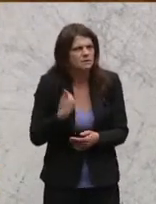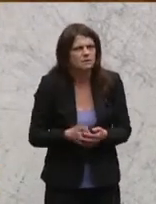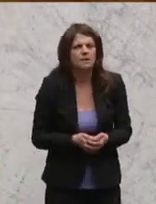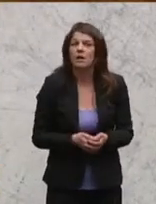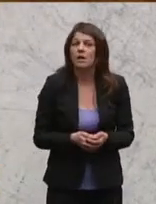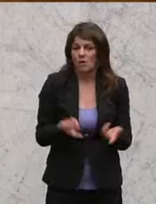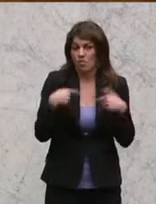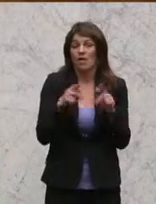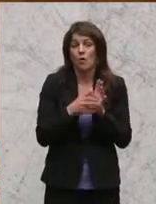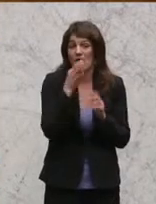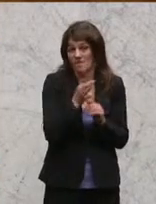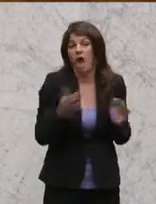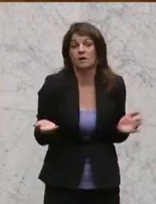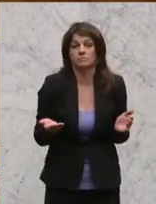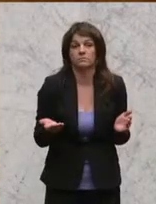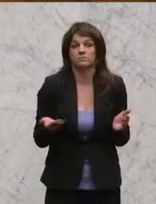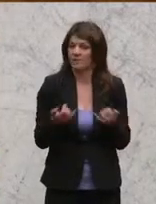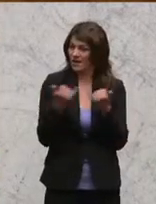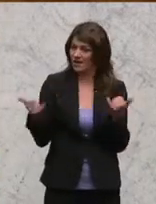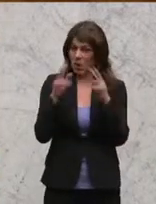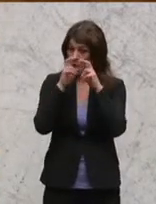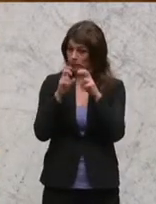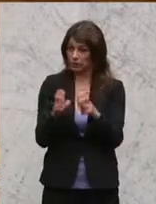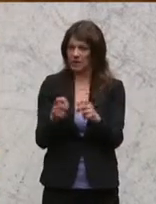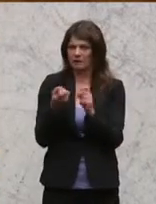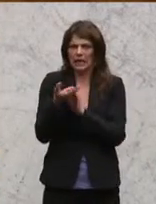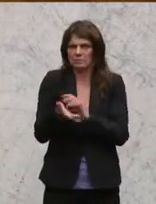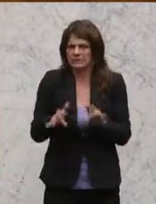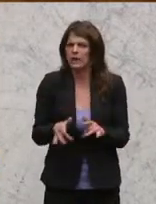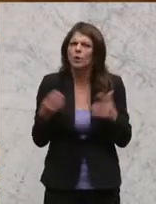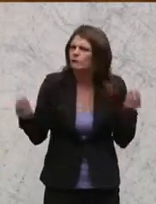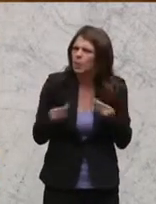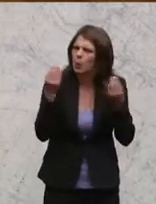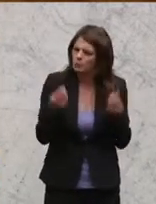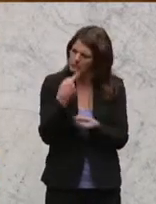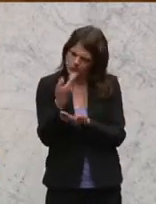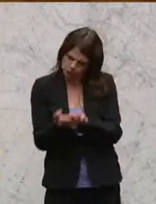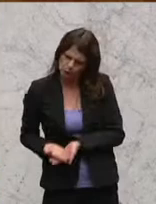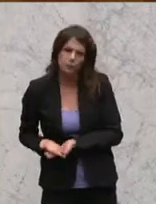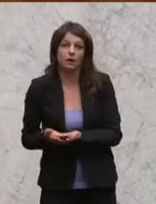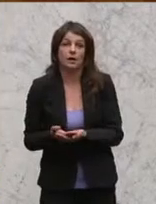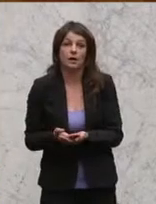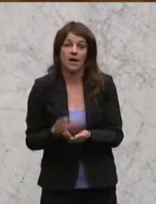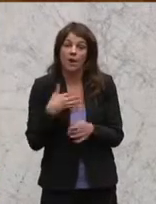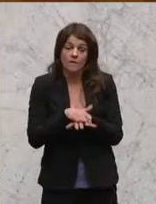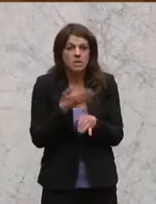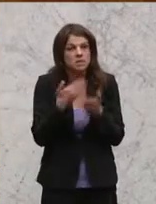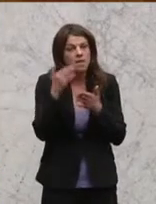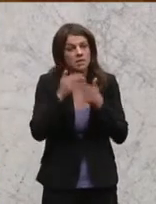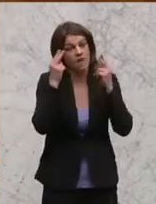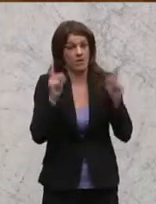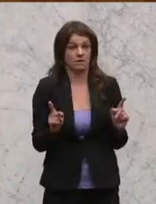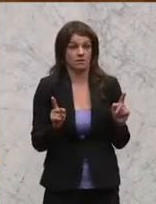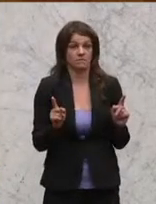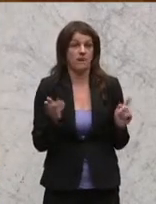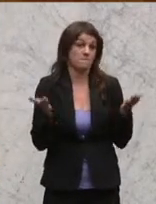Und dann wäre die Frage, wie ist diese Untersuchung ausgegangen und warum ist sie so ausgegangen? Das finde ich einen ganz, ganz springenden Punkt, weil dort